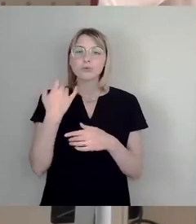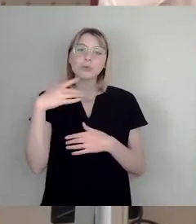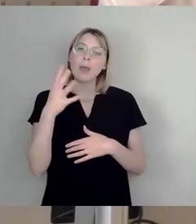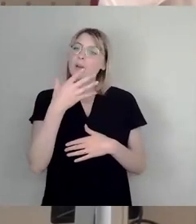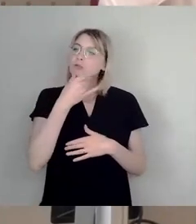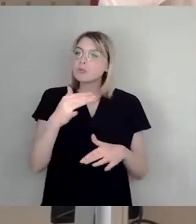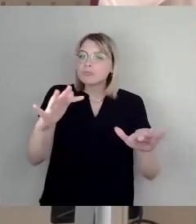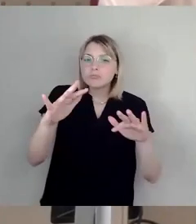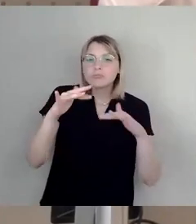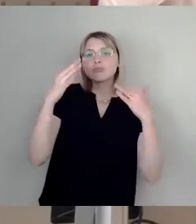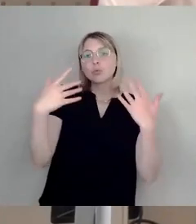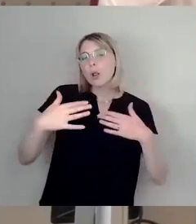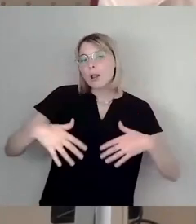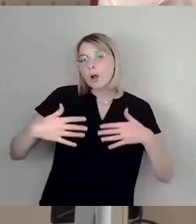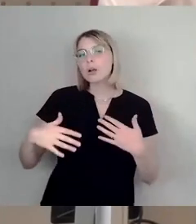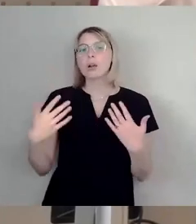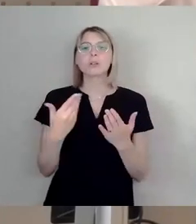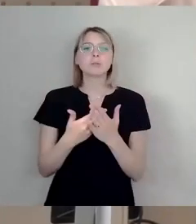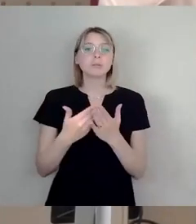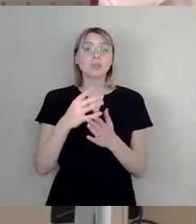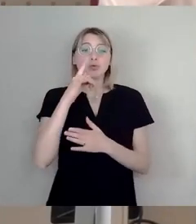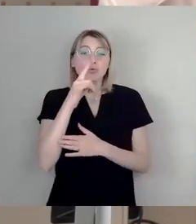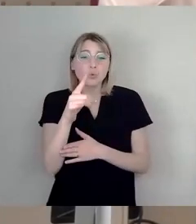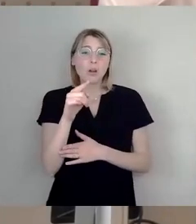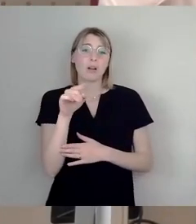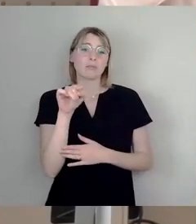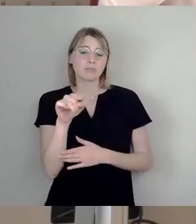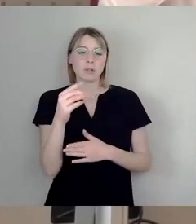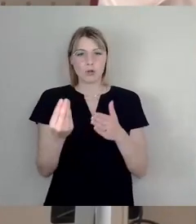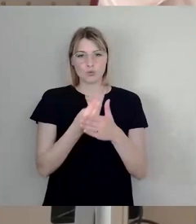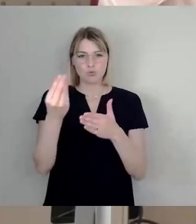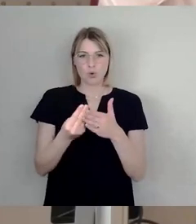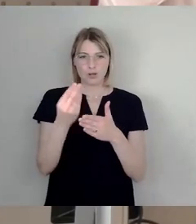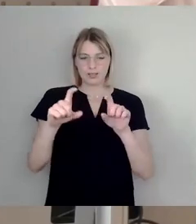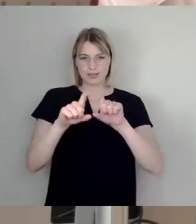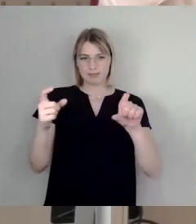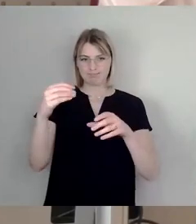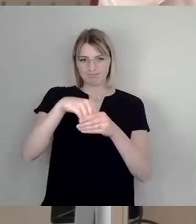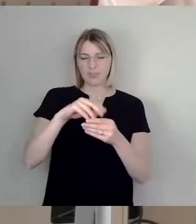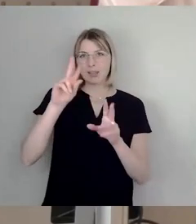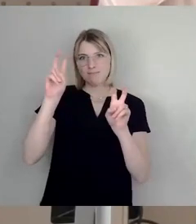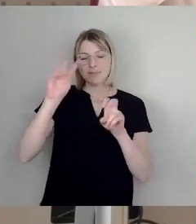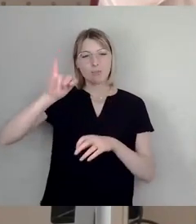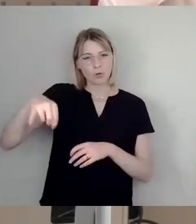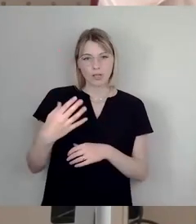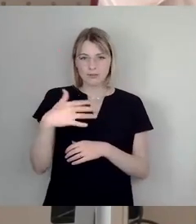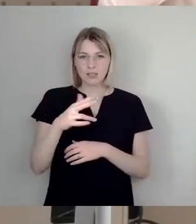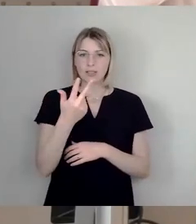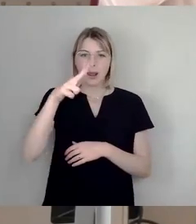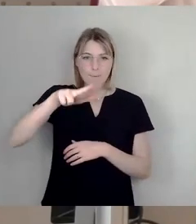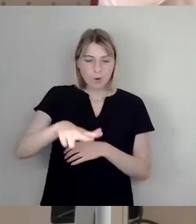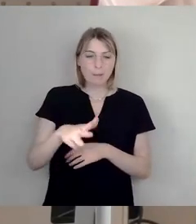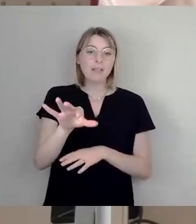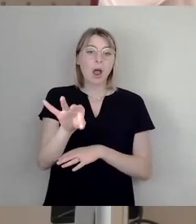hat. Allerdings nur, weil das als künstlerische Intervention, glaube ich, oder als Projekt drei Monate mit Ausnahmegenehmigung